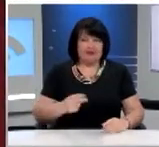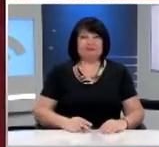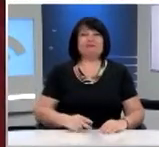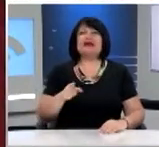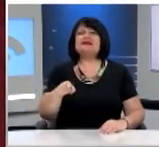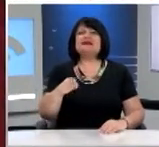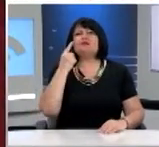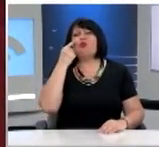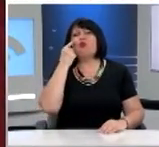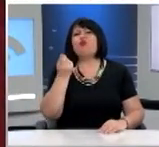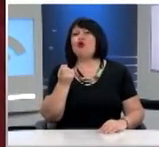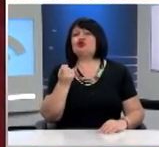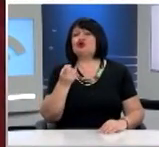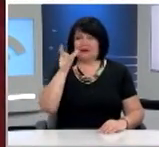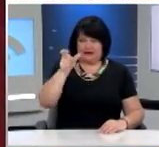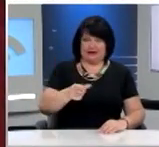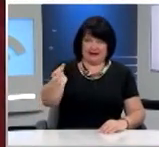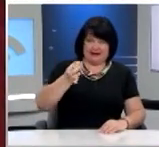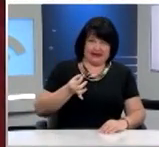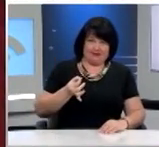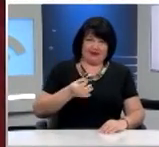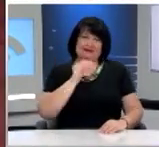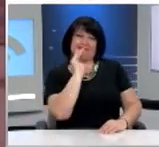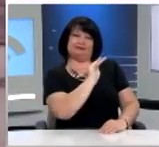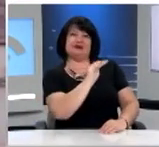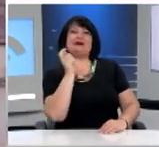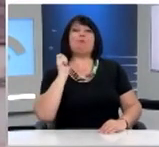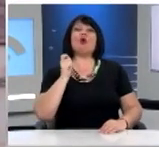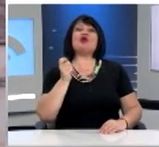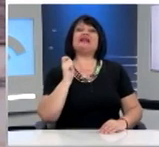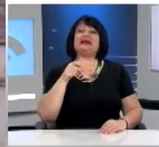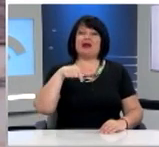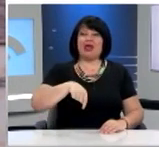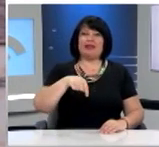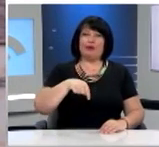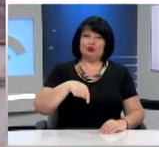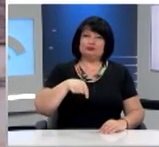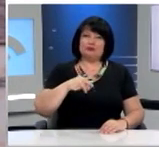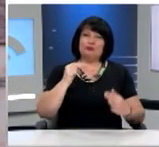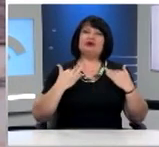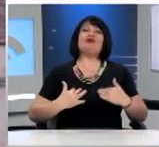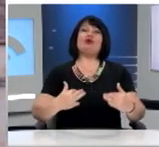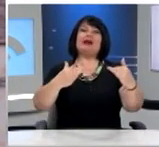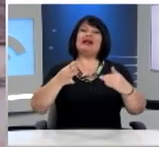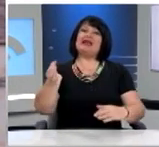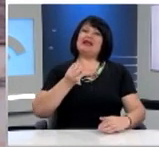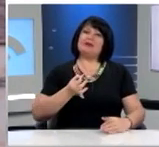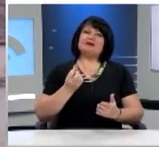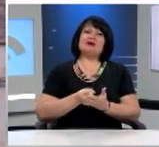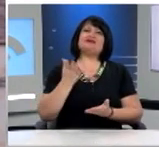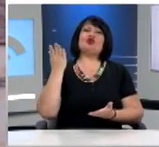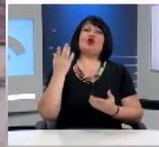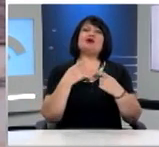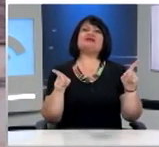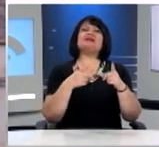ματιάς. Λέτε στην πολιτεία, εδώ, από τη Βουλή, ότι η αξιολόγηση